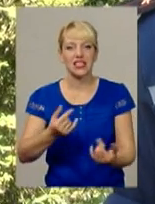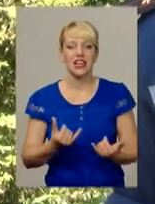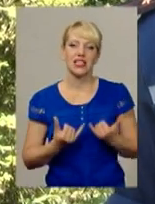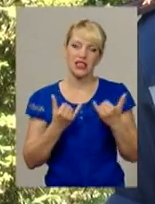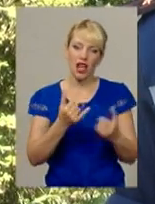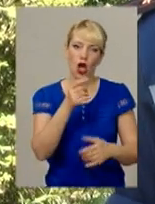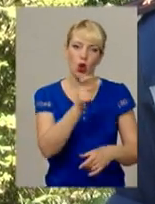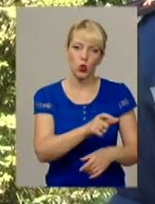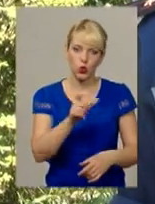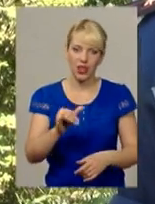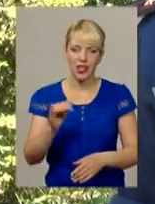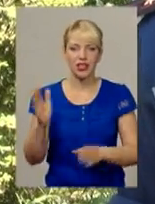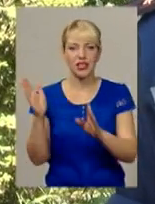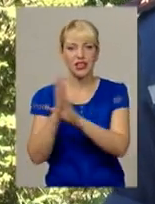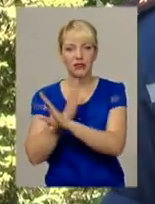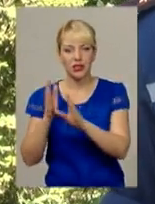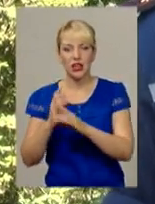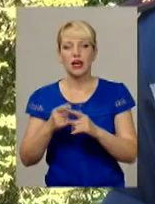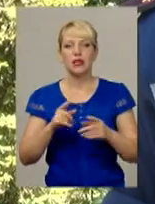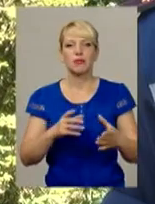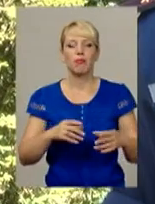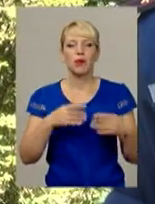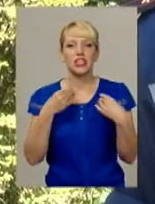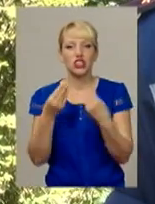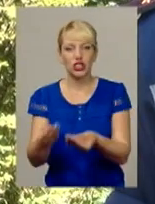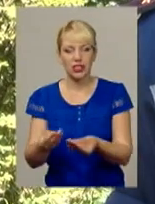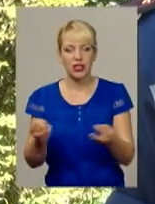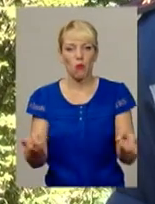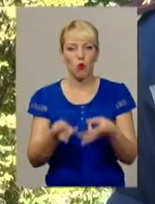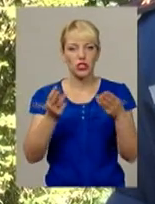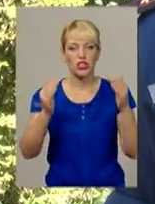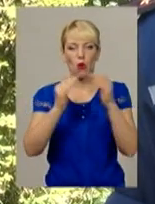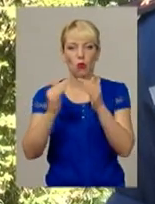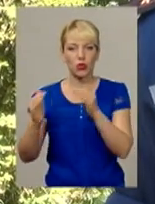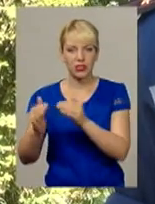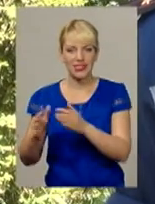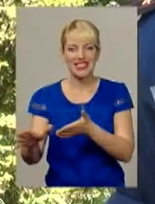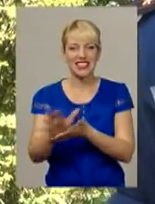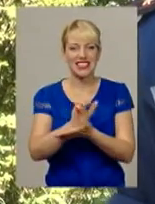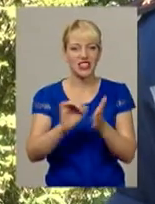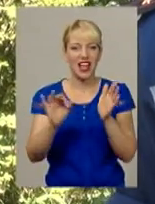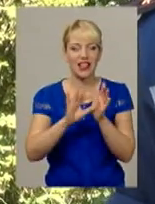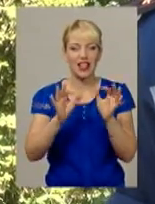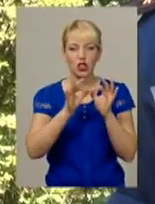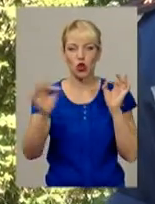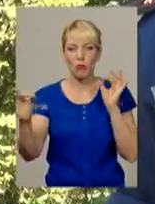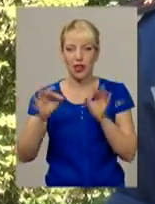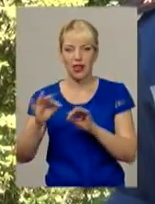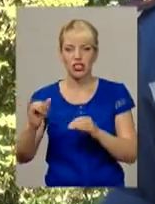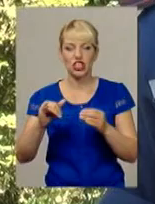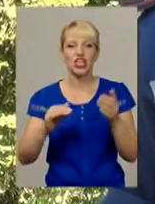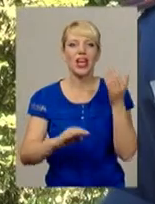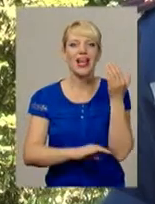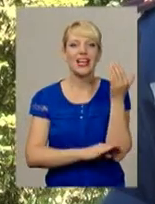Спричинити пожежі будівель, знищити лінії електромереж, газо- та нафтопроводів, а також лісових насаджень.